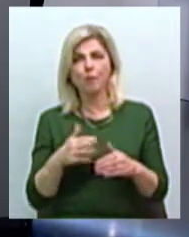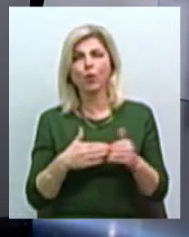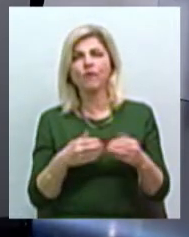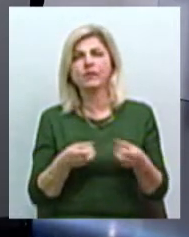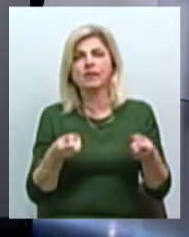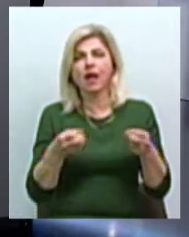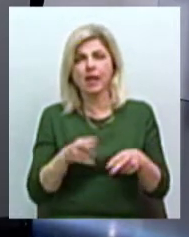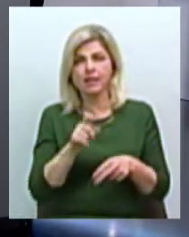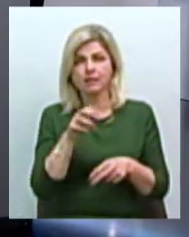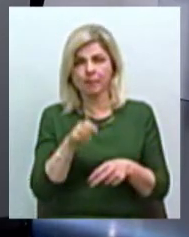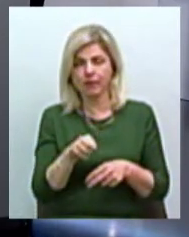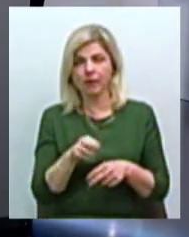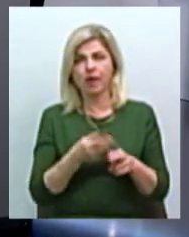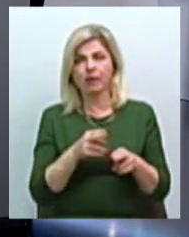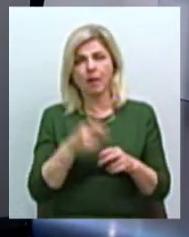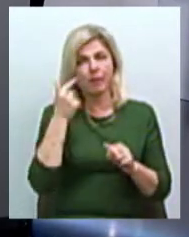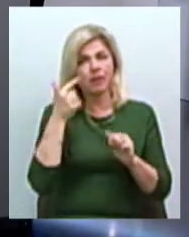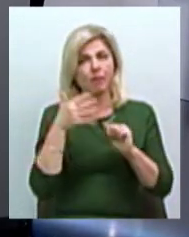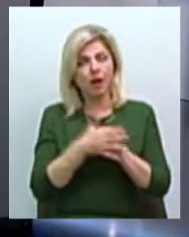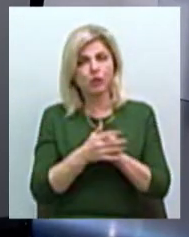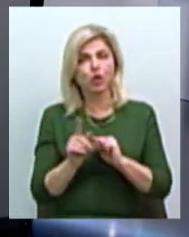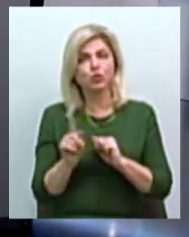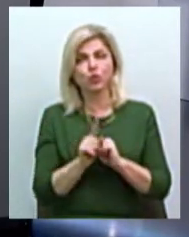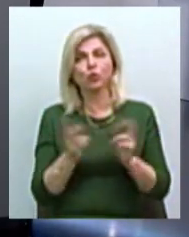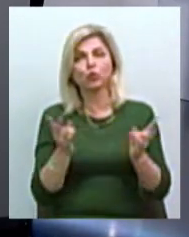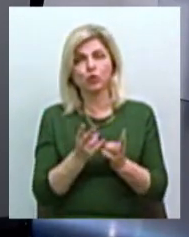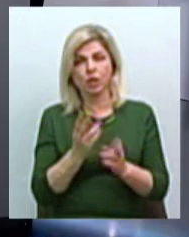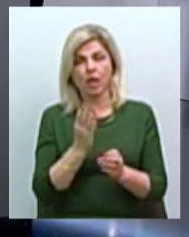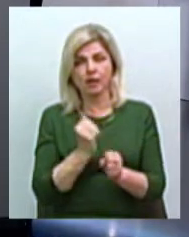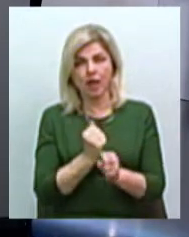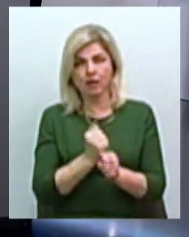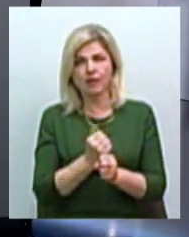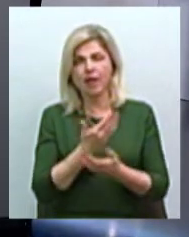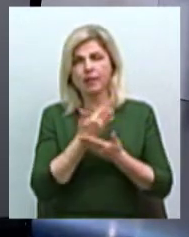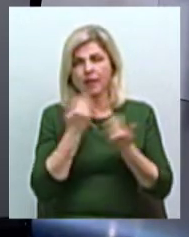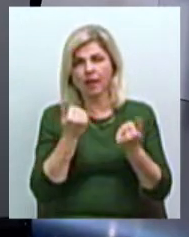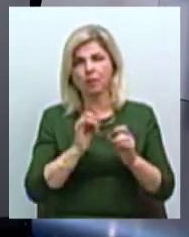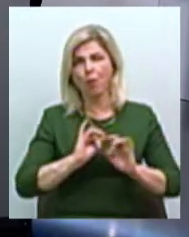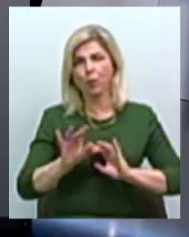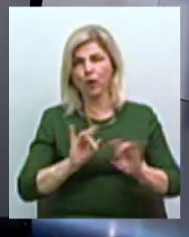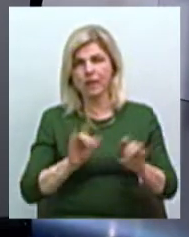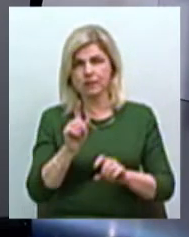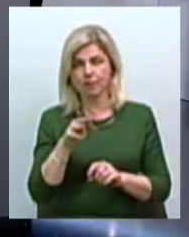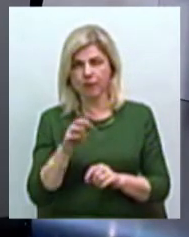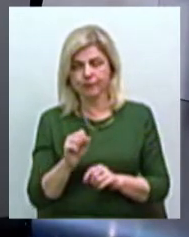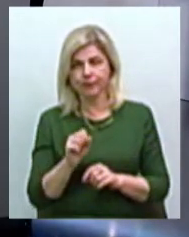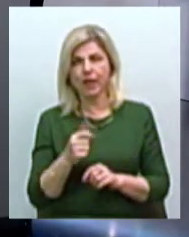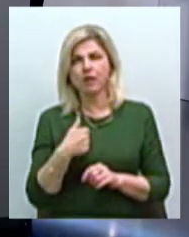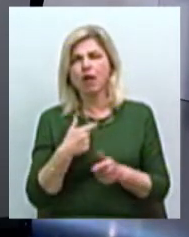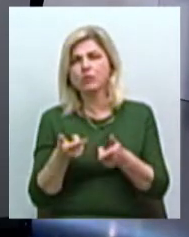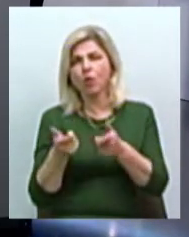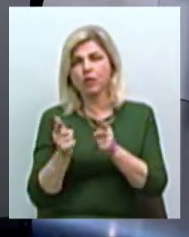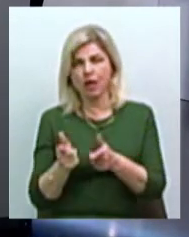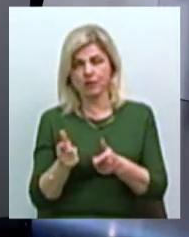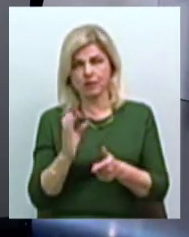розуміння, що потрібно робити, і немає популизму. Я повністю согласен з господином Луковим,